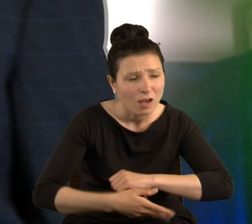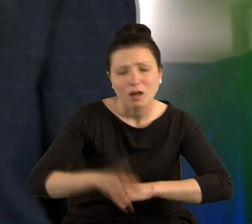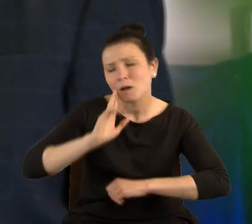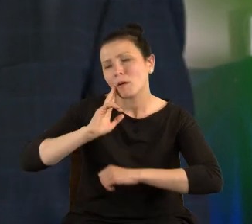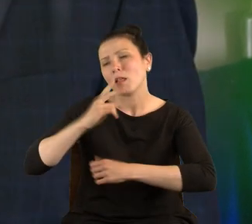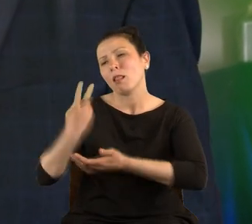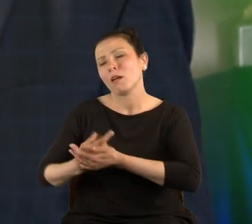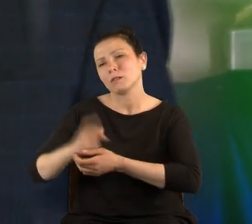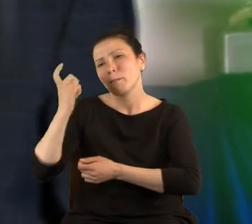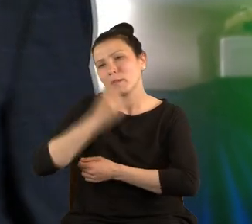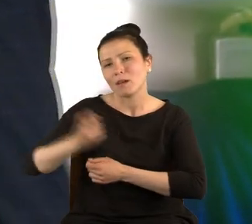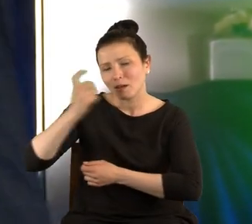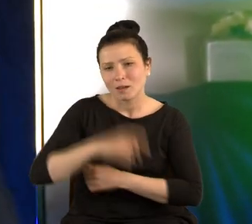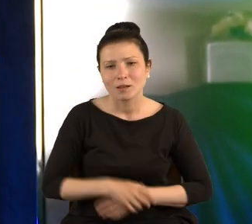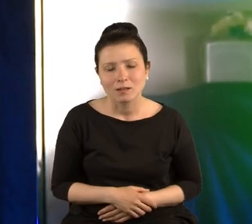pijana.